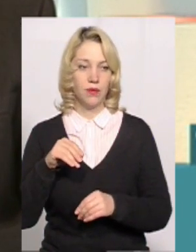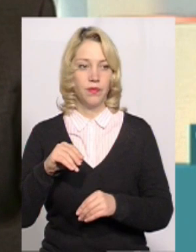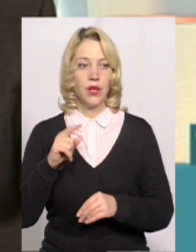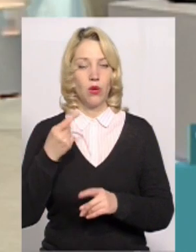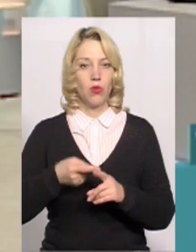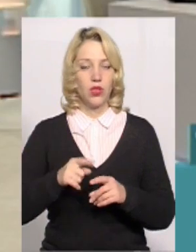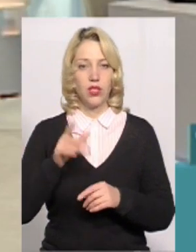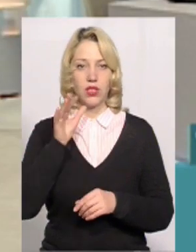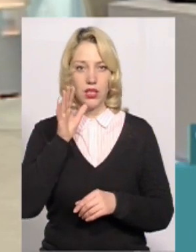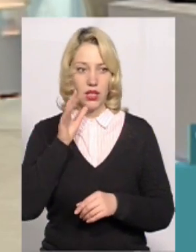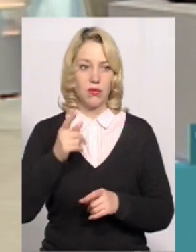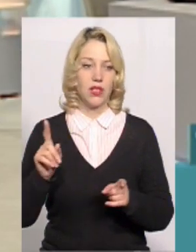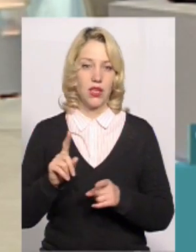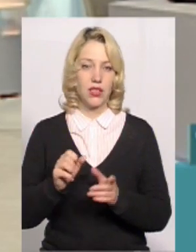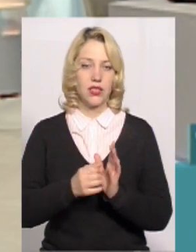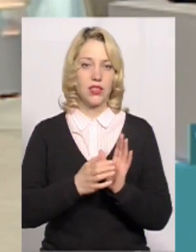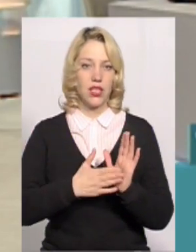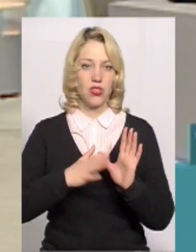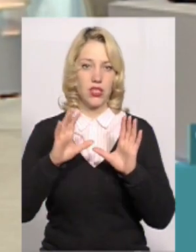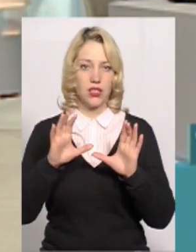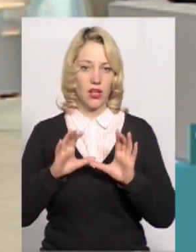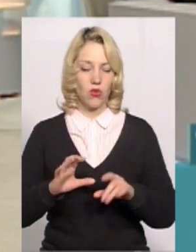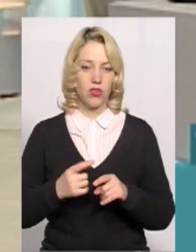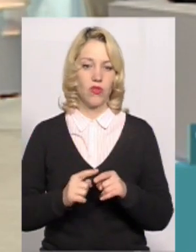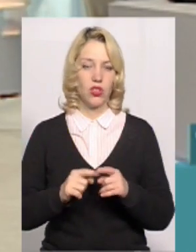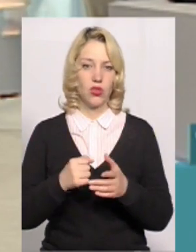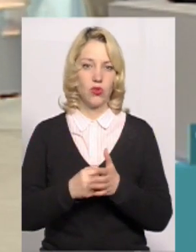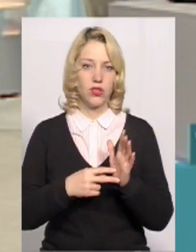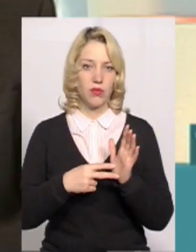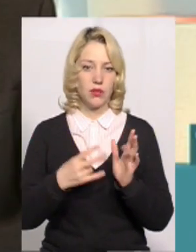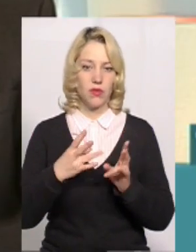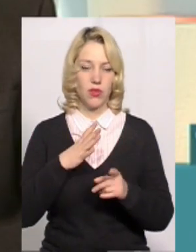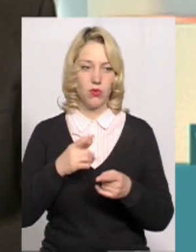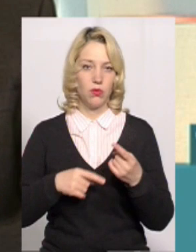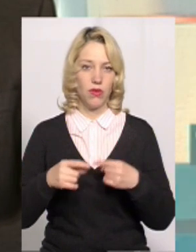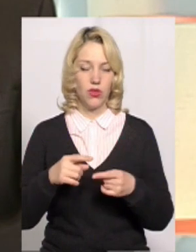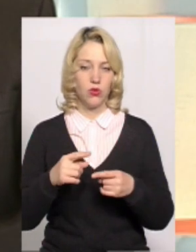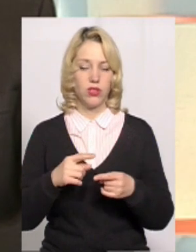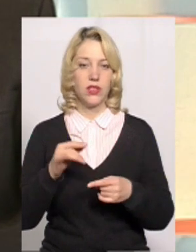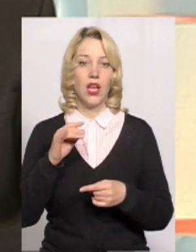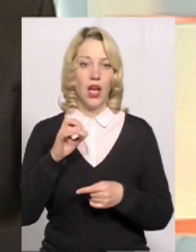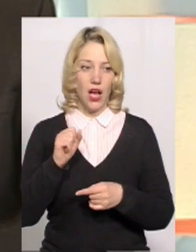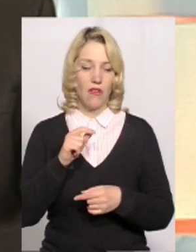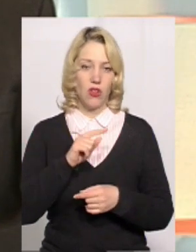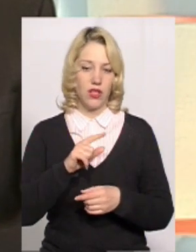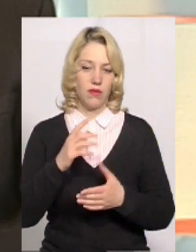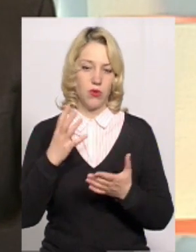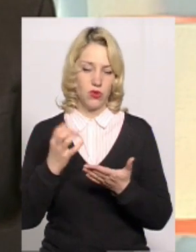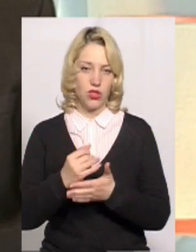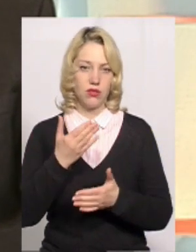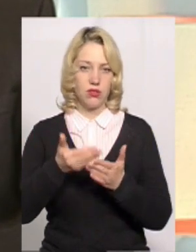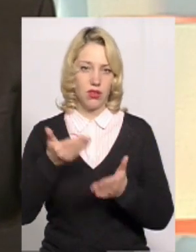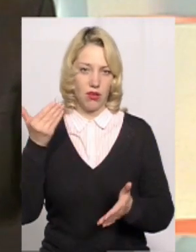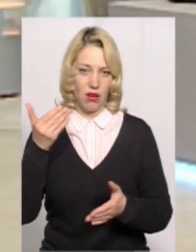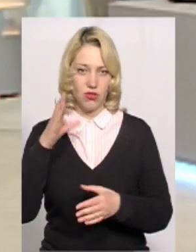термінах, дедлайнах, які зазначені в законі, вони до 17-ї мали повернутися. Як би там не було, але вони ще, виходить, раніше